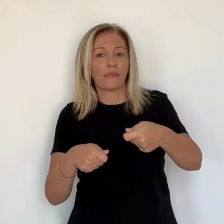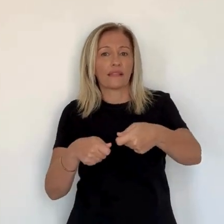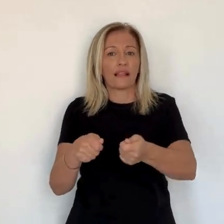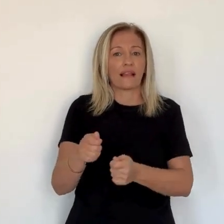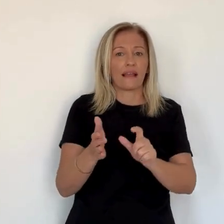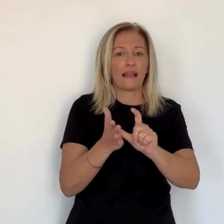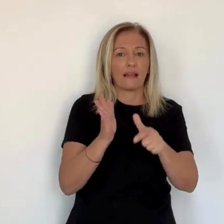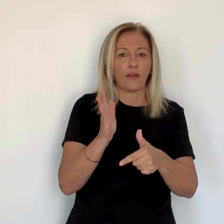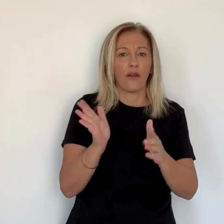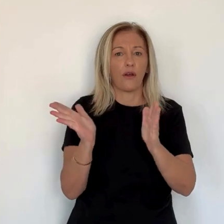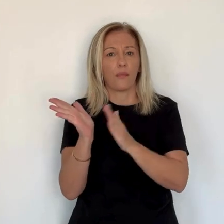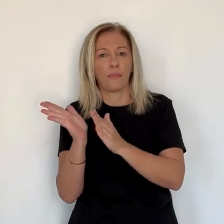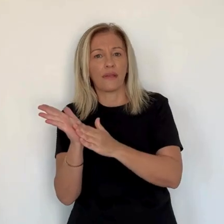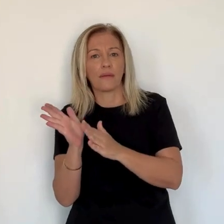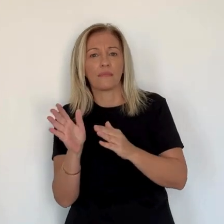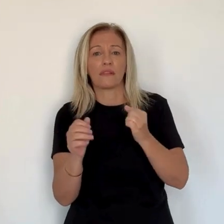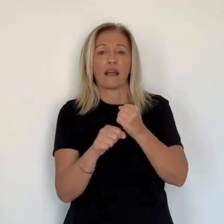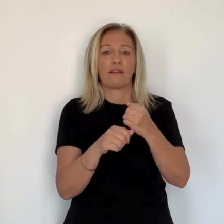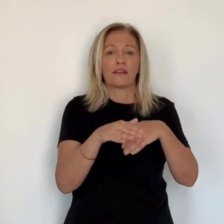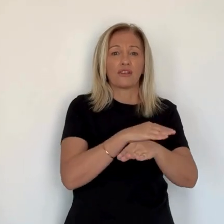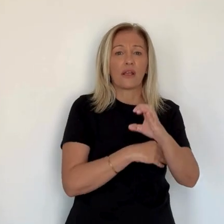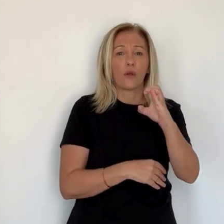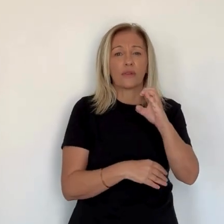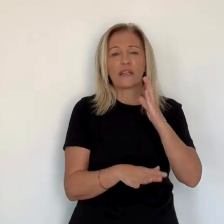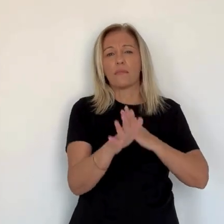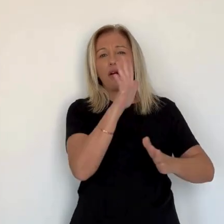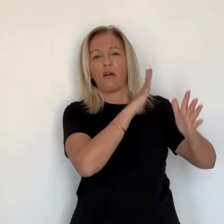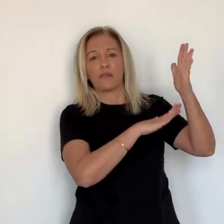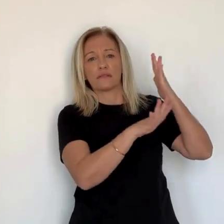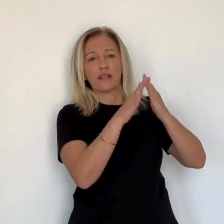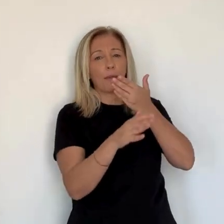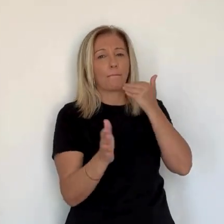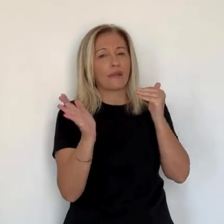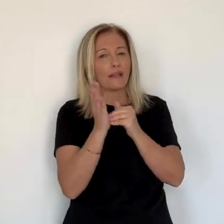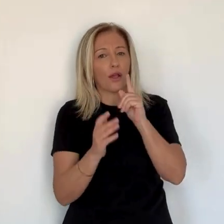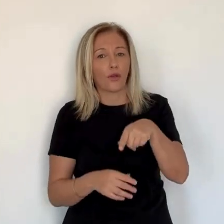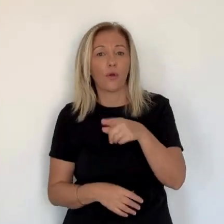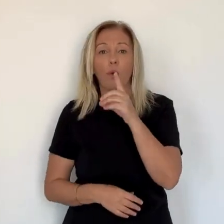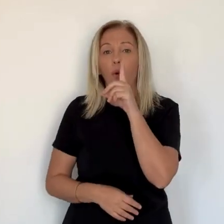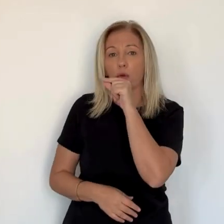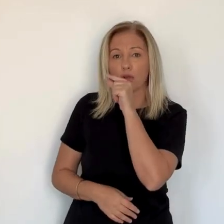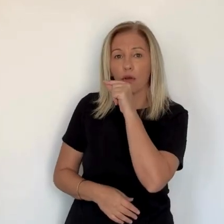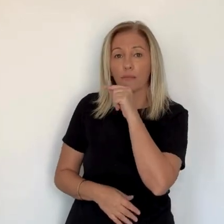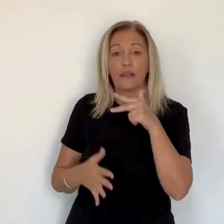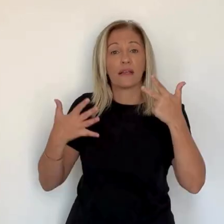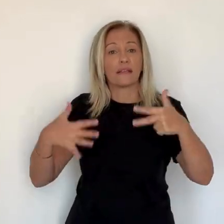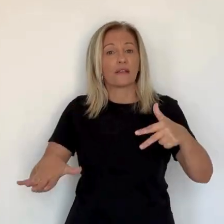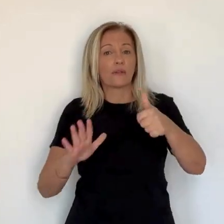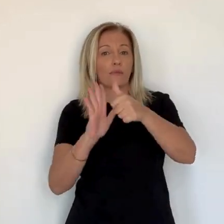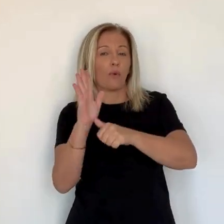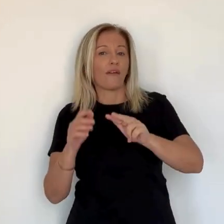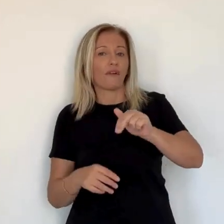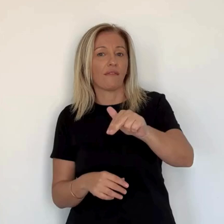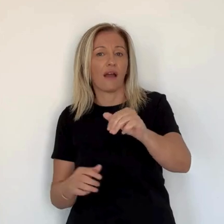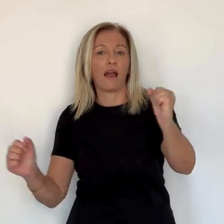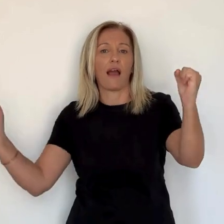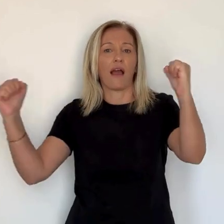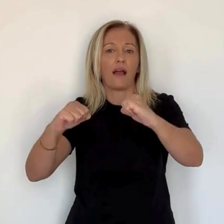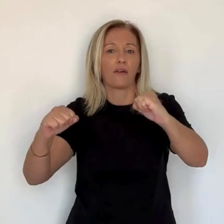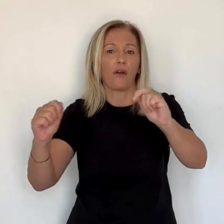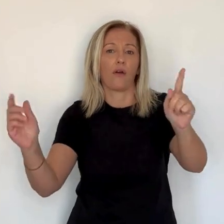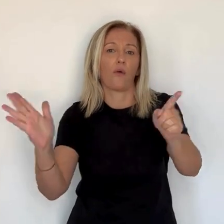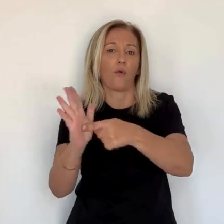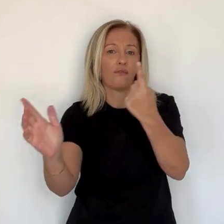Mais tickets restaurant, intéressement, ancienneté, les accords d'entreprise chez Codim 2 sont bien supérieurs à ceux du